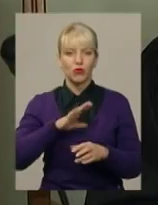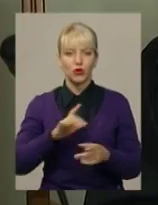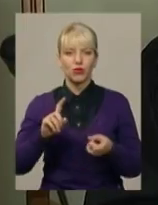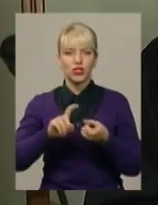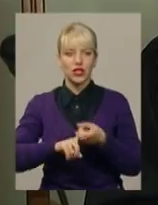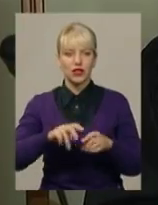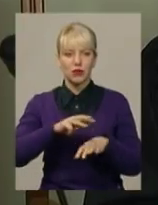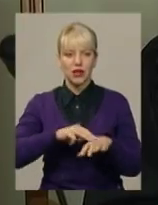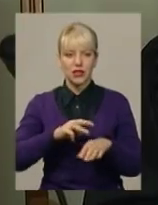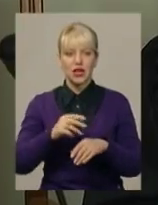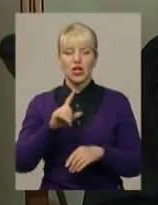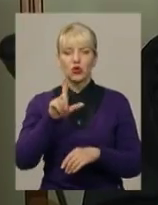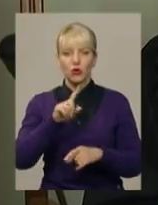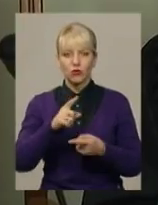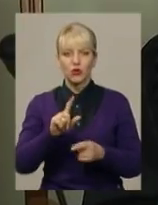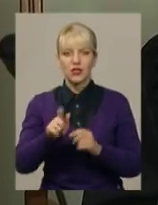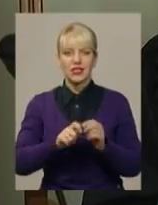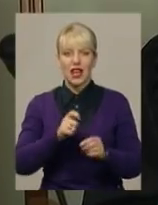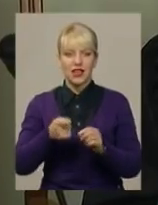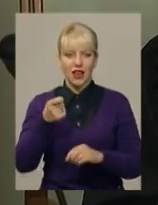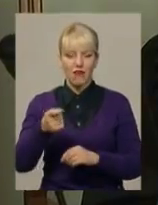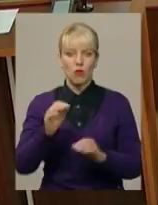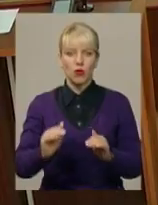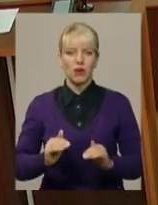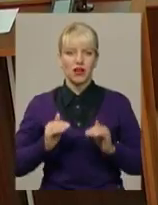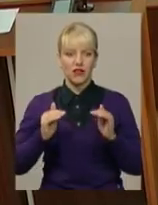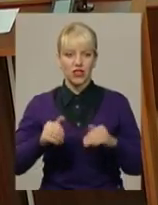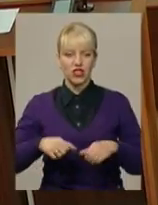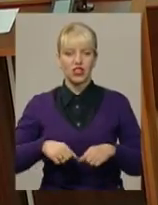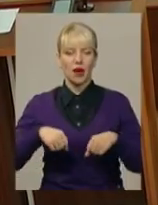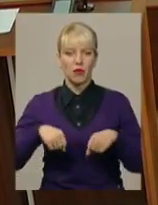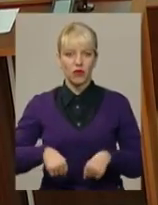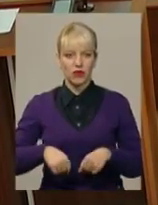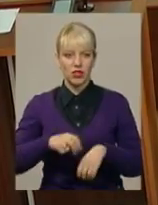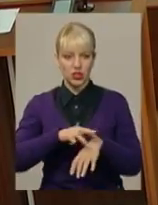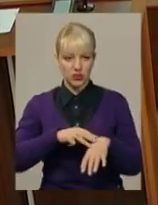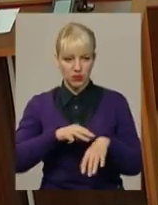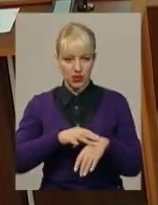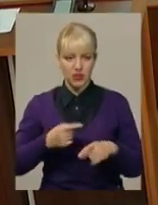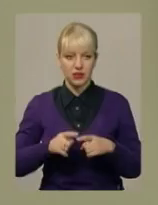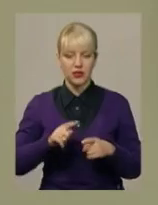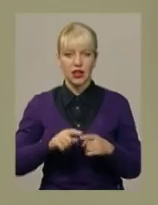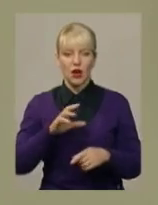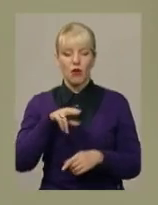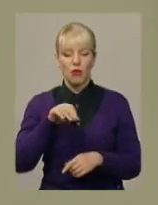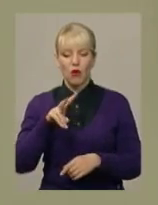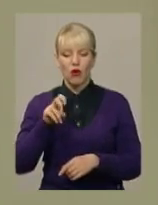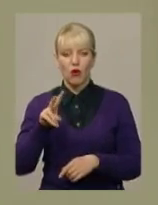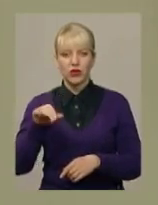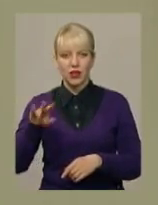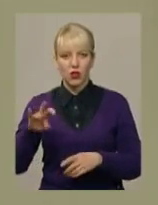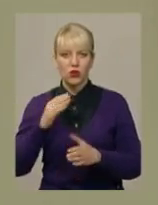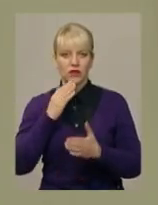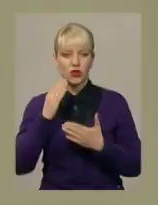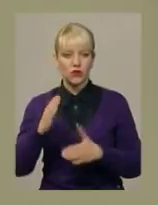заявою про перевищення повноважень конкретними службовими особами Іван Покотило у січні 2018 року звернувся до Хмельницької